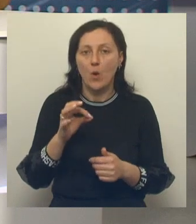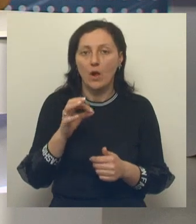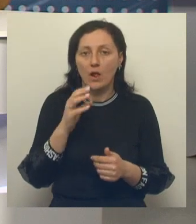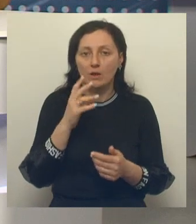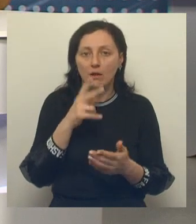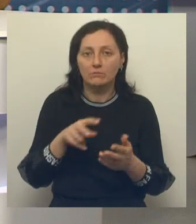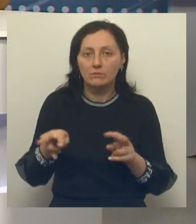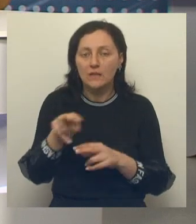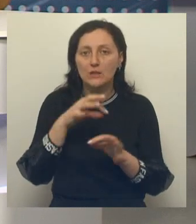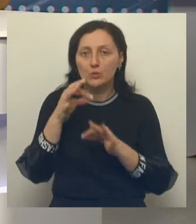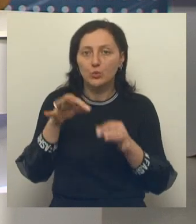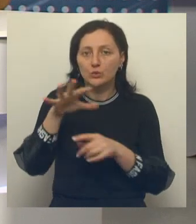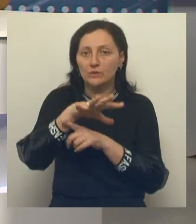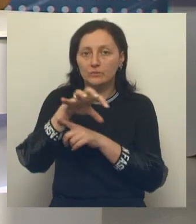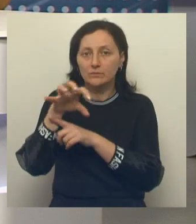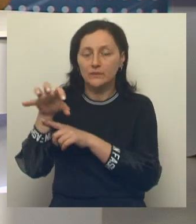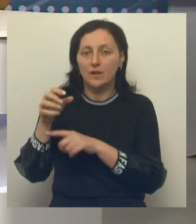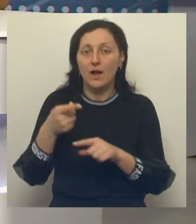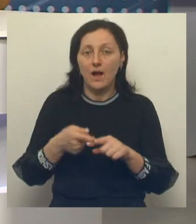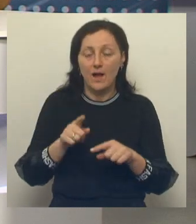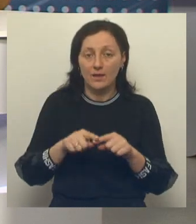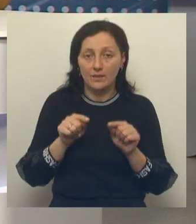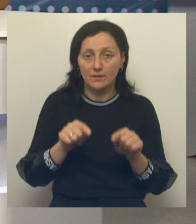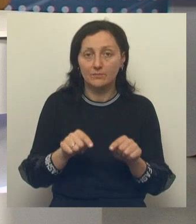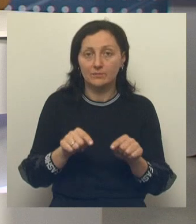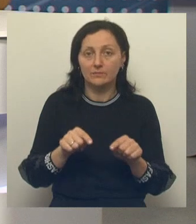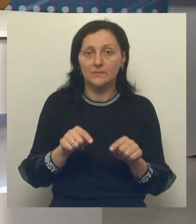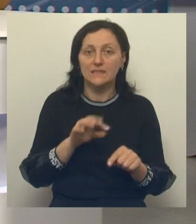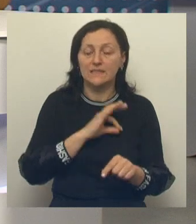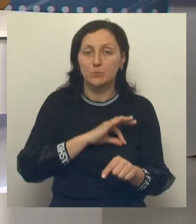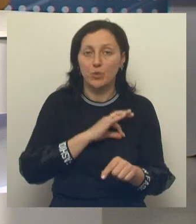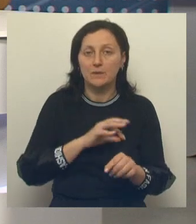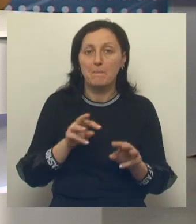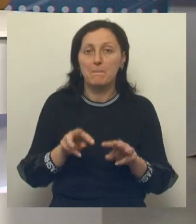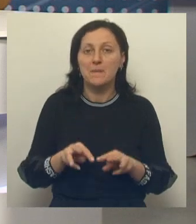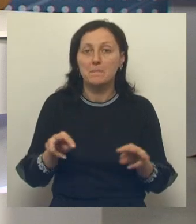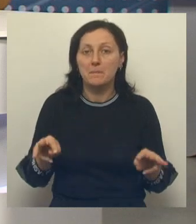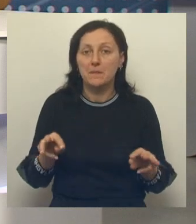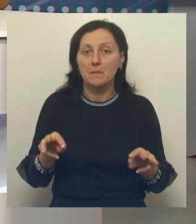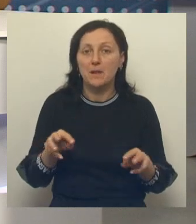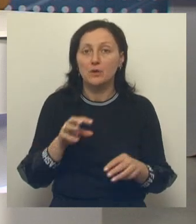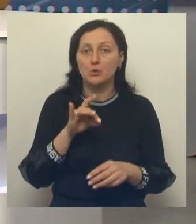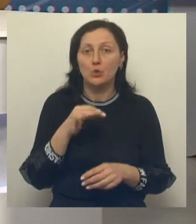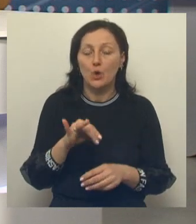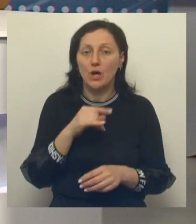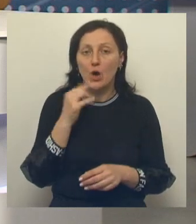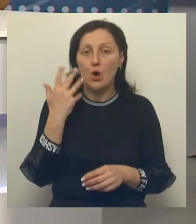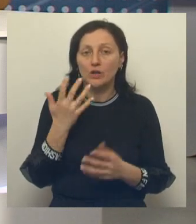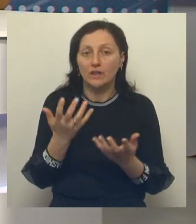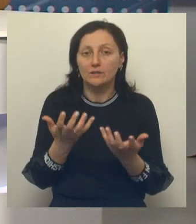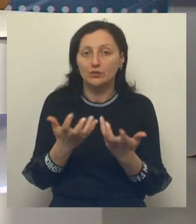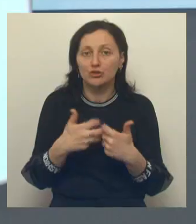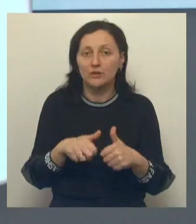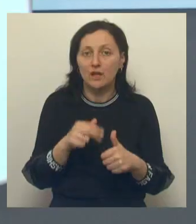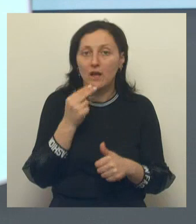можно отсмотреть и со спутника, и со всего. Вот эти методы применяет Минстрой России, когда рассчитывает индекс качества